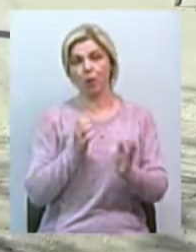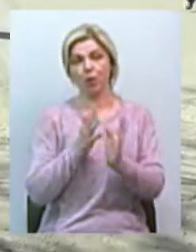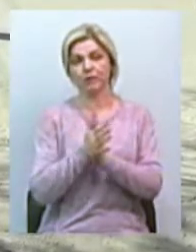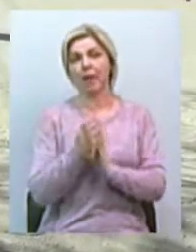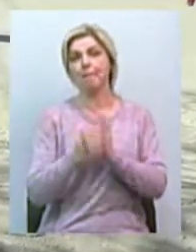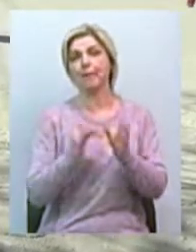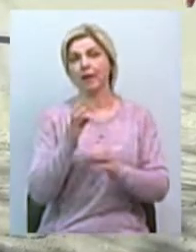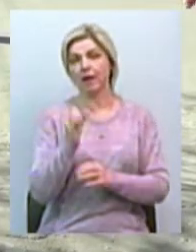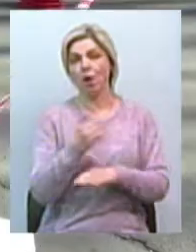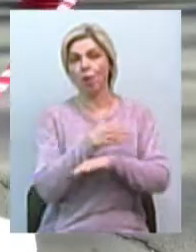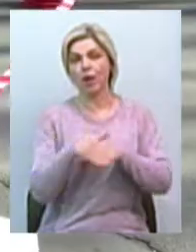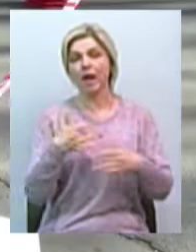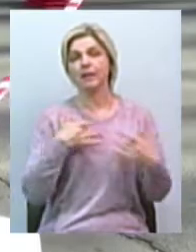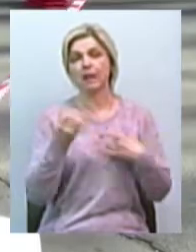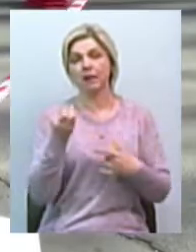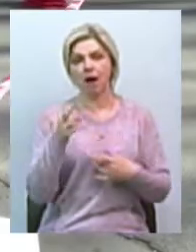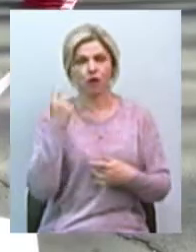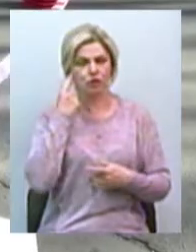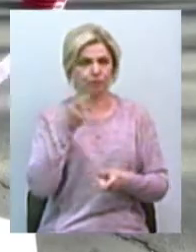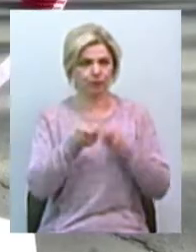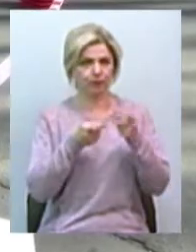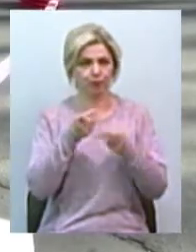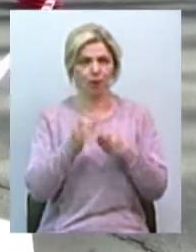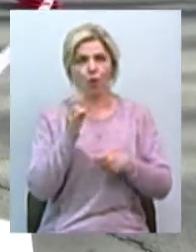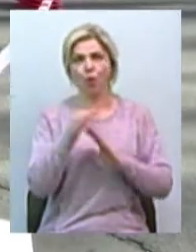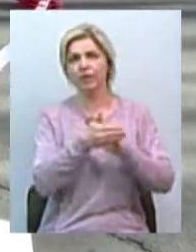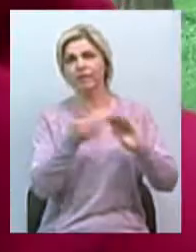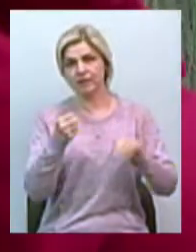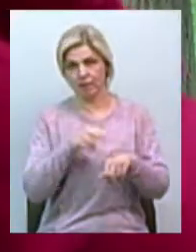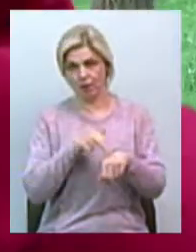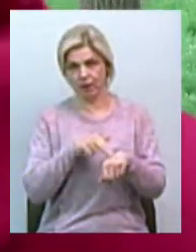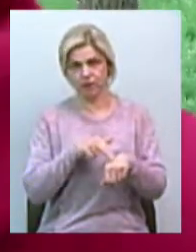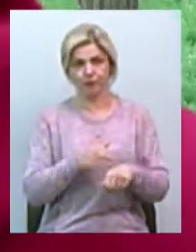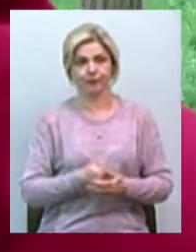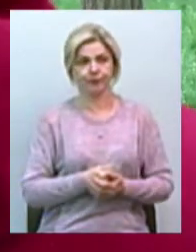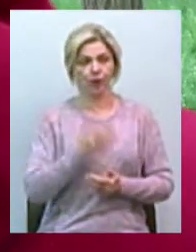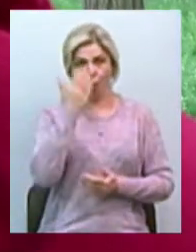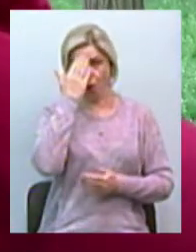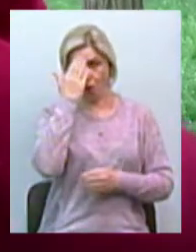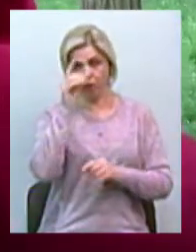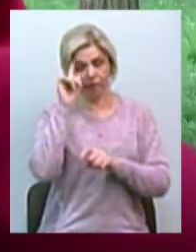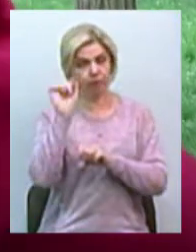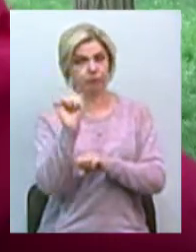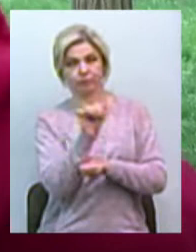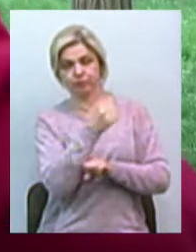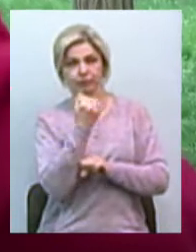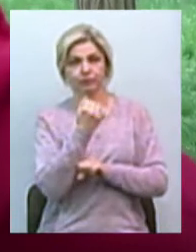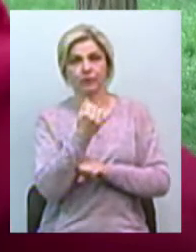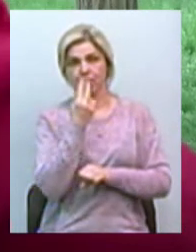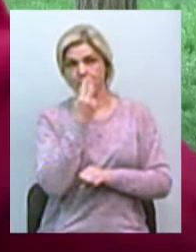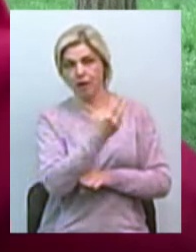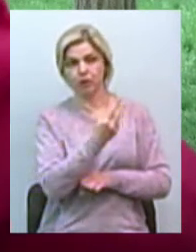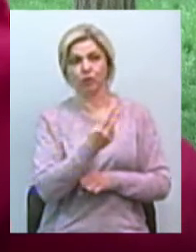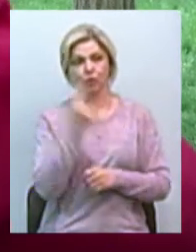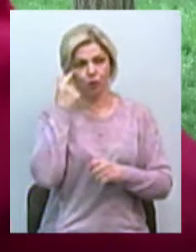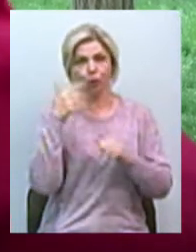напрямку вулиці Театральної, коли почув постріли. Він і викликав поліцію. Повернув голову, бачу.